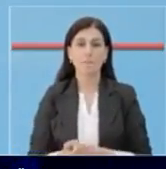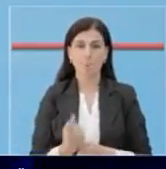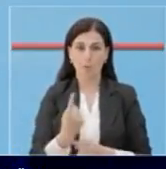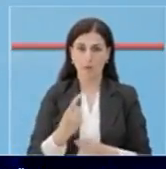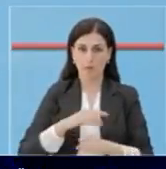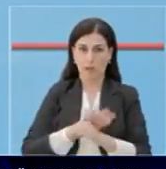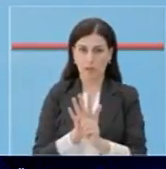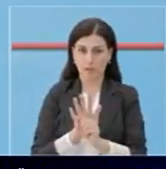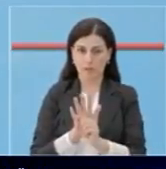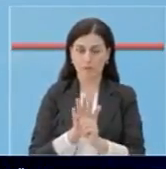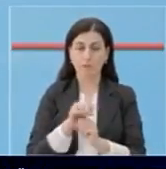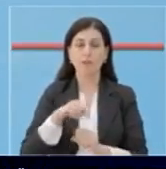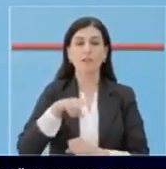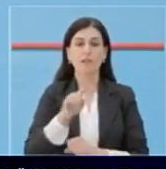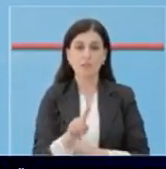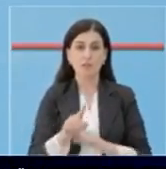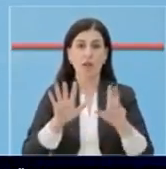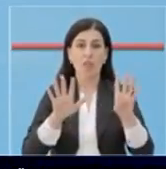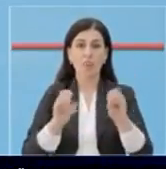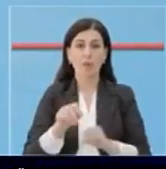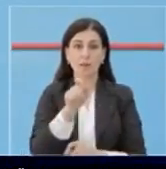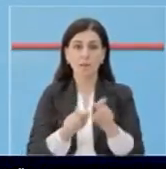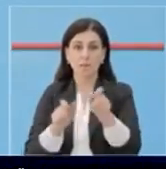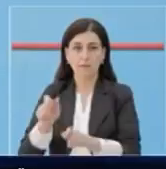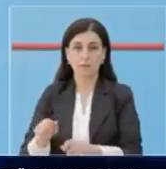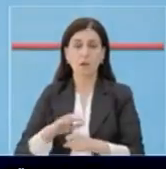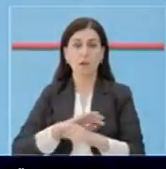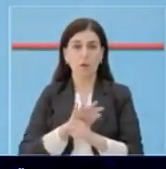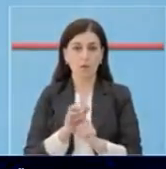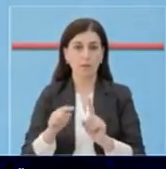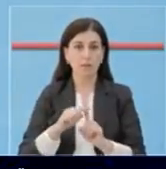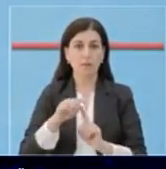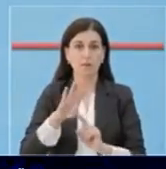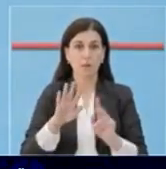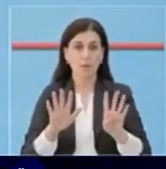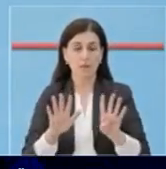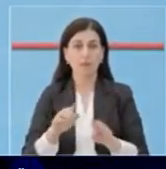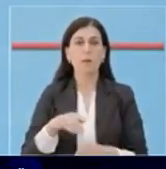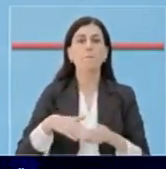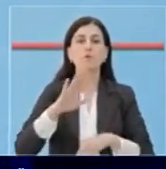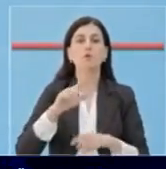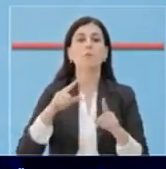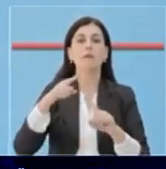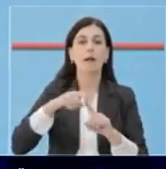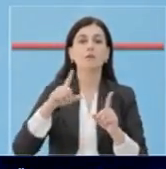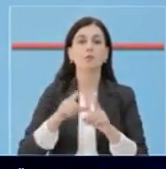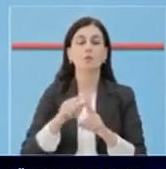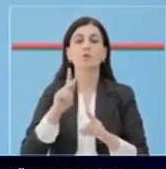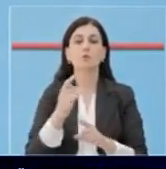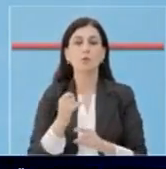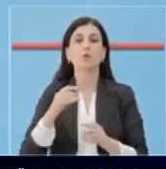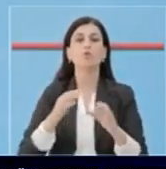aktualisht aktiv pozitiv 190 pacient COVID-19, kryesisht në Tiran, Durus, Kryuj dhe Shkoder.